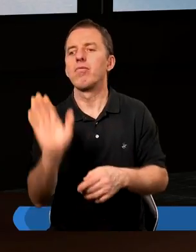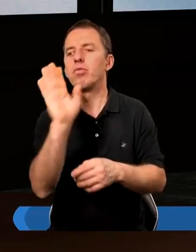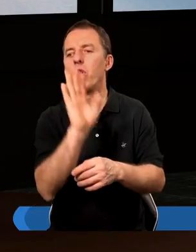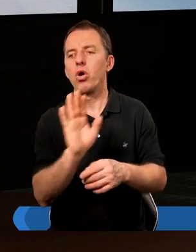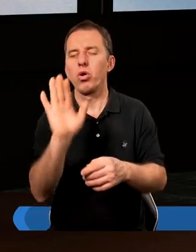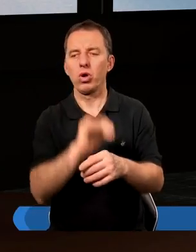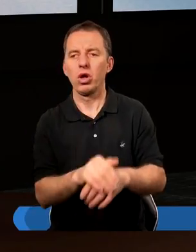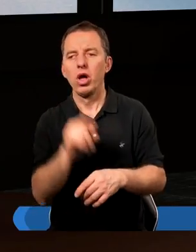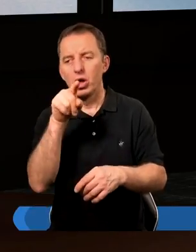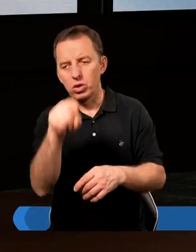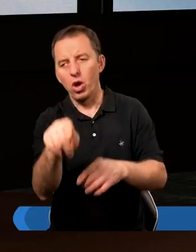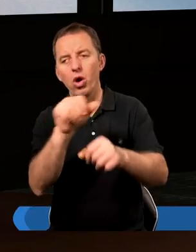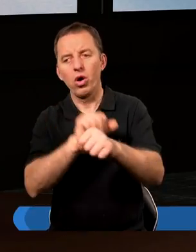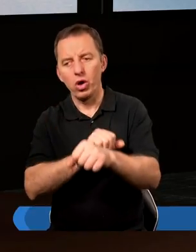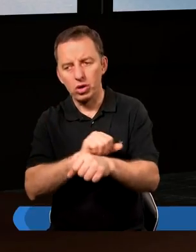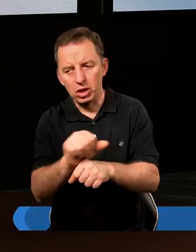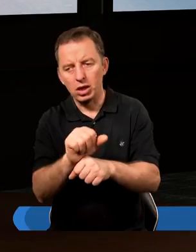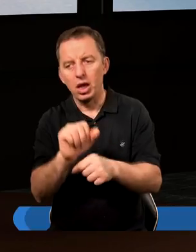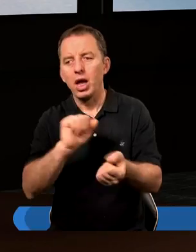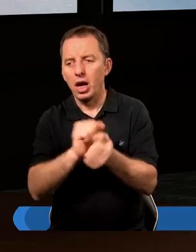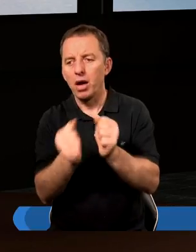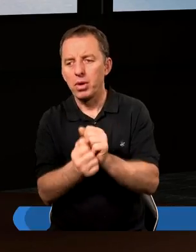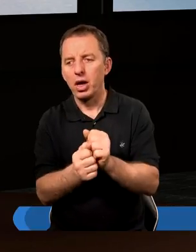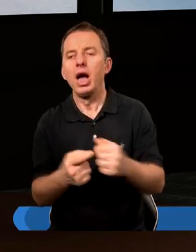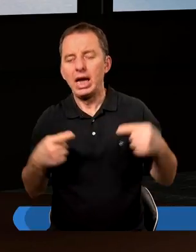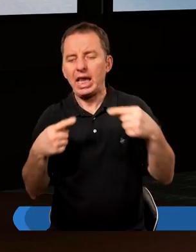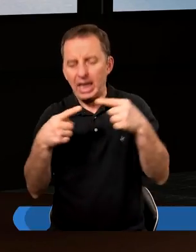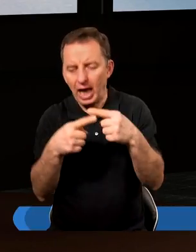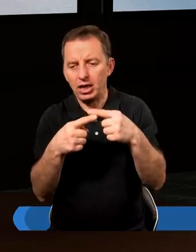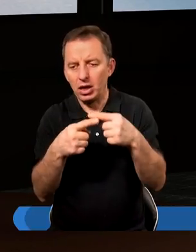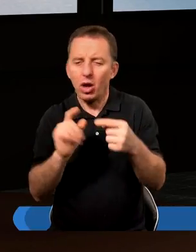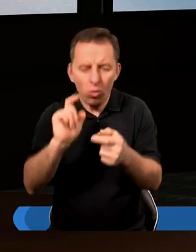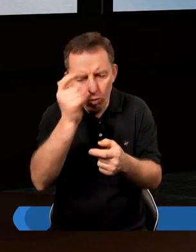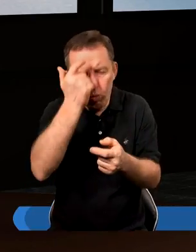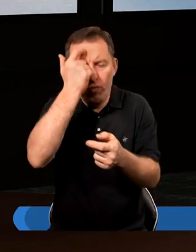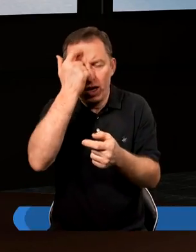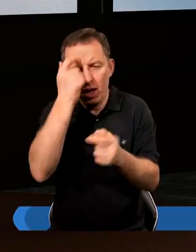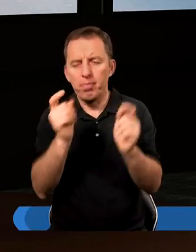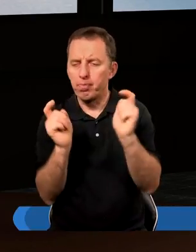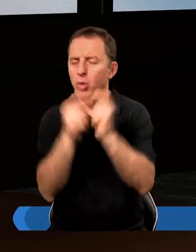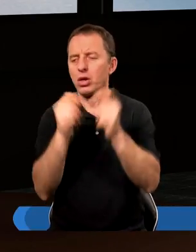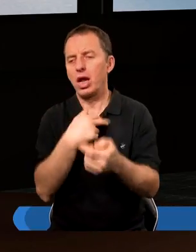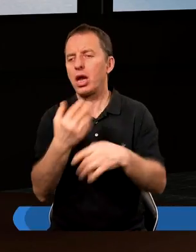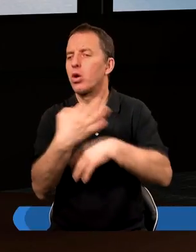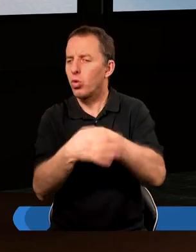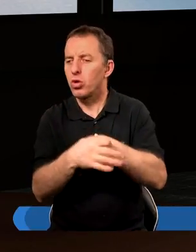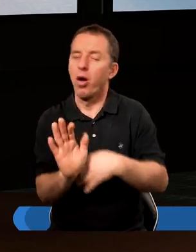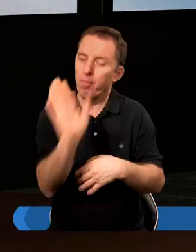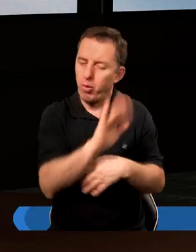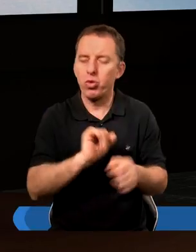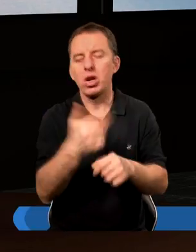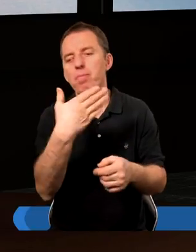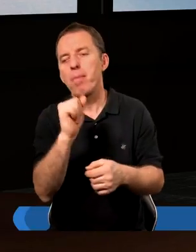Boku. I to jest chyba sens tego naszego studium. Bóg czy mamona?